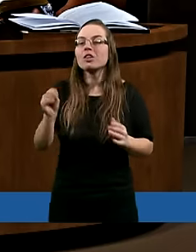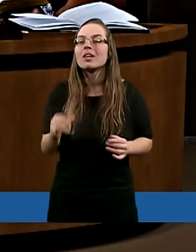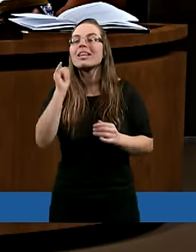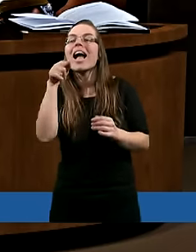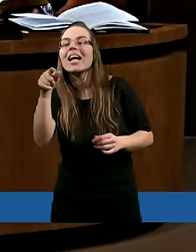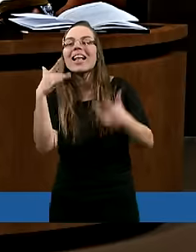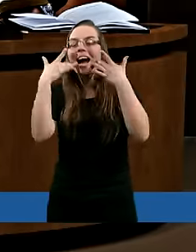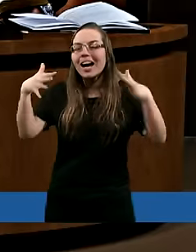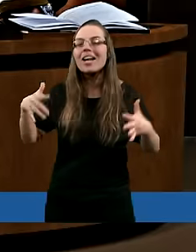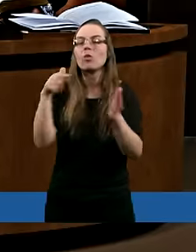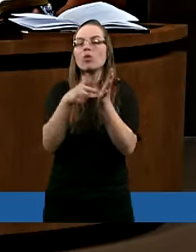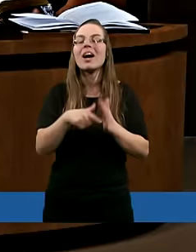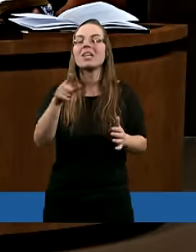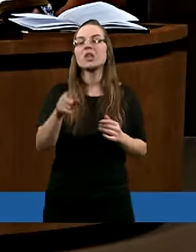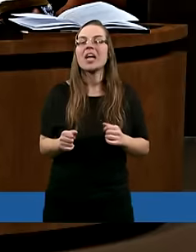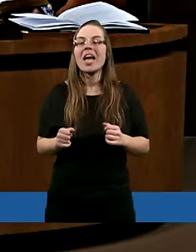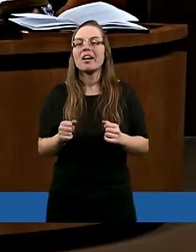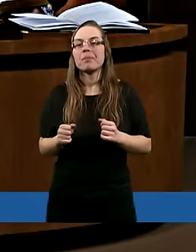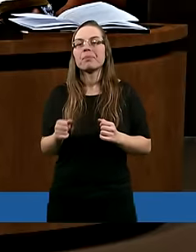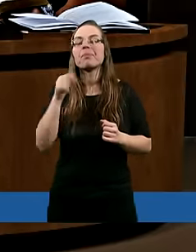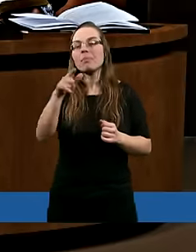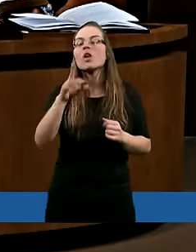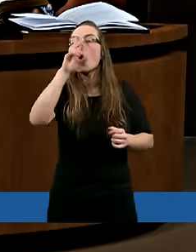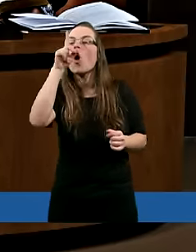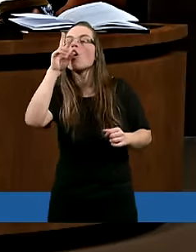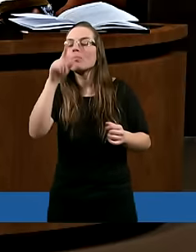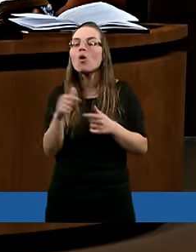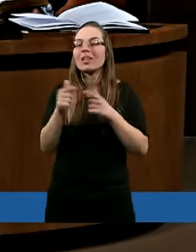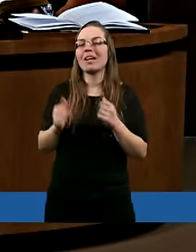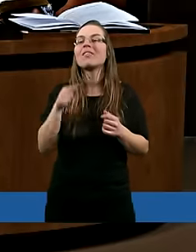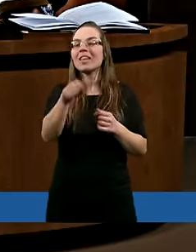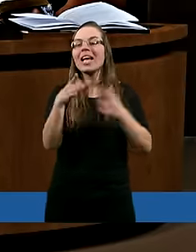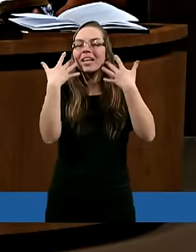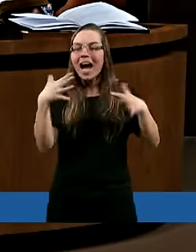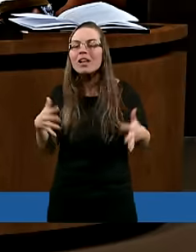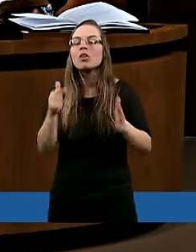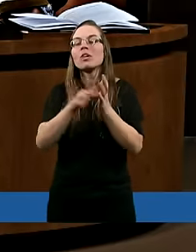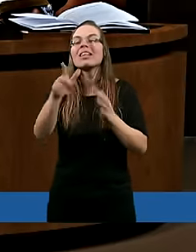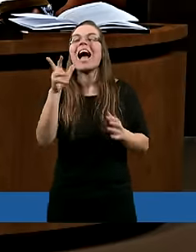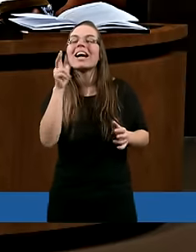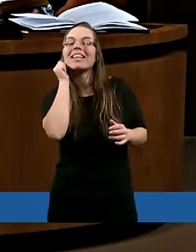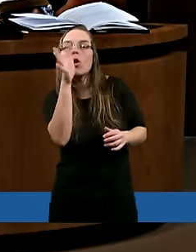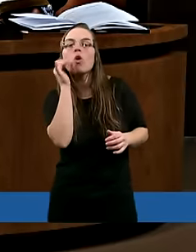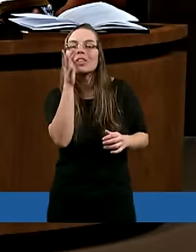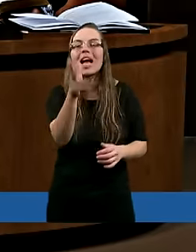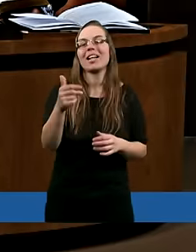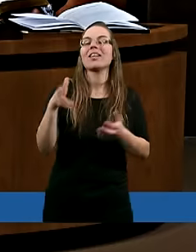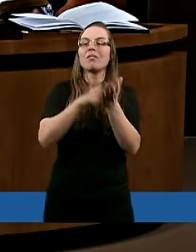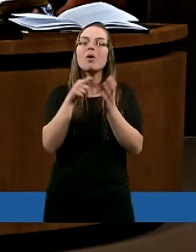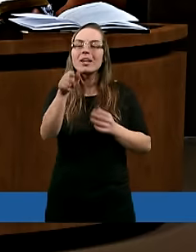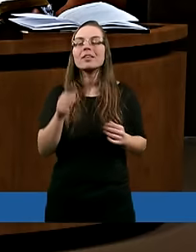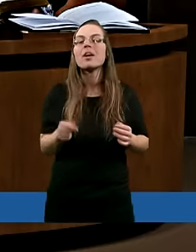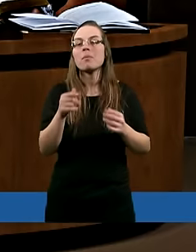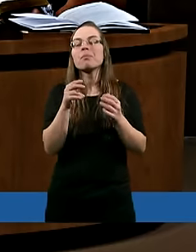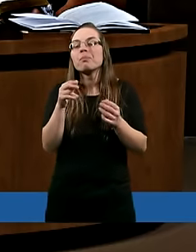jak tą radość taką chrześcijańską rozpoznać? Od tej radości takiej przyziemnej, która skupia na sobie